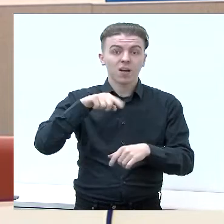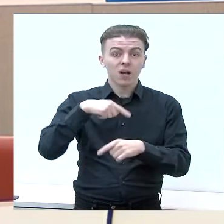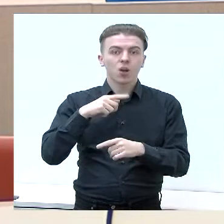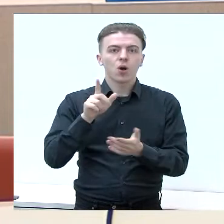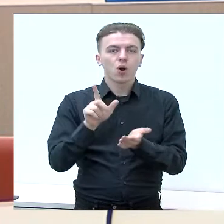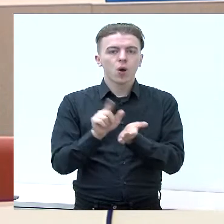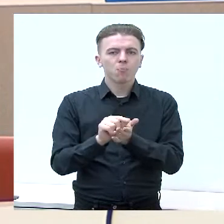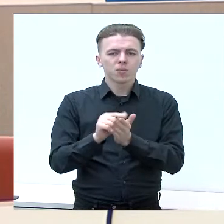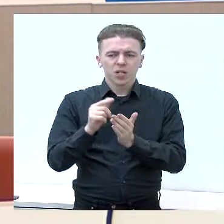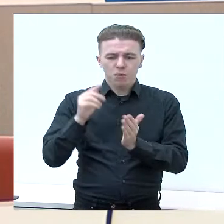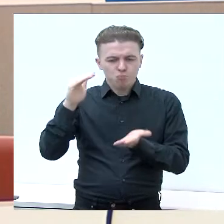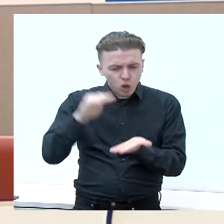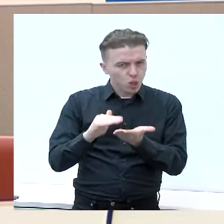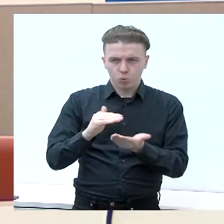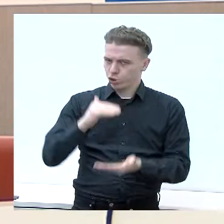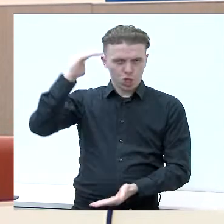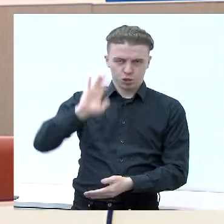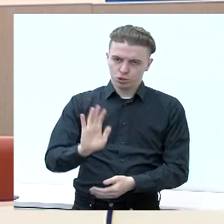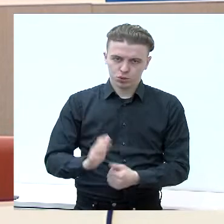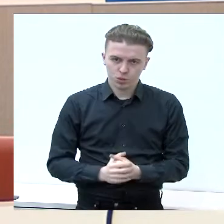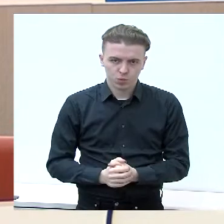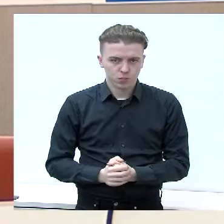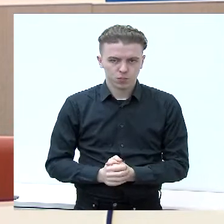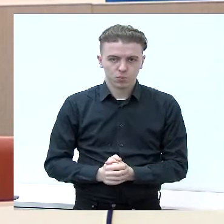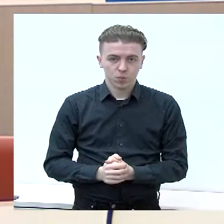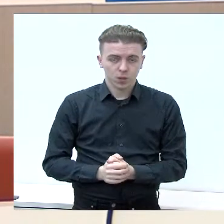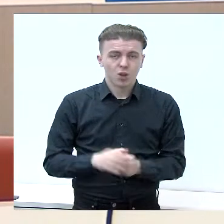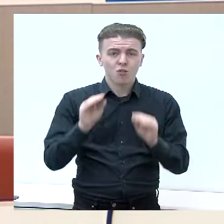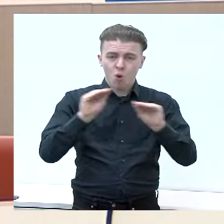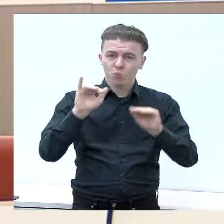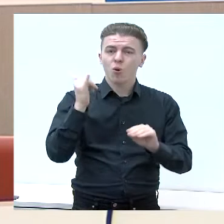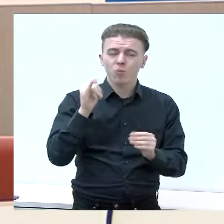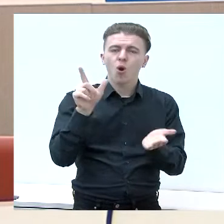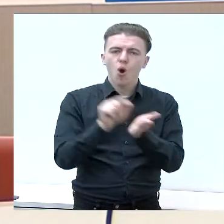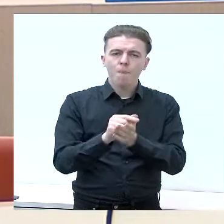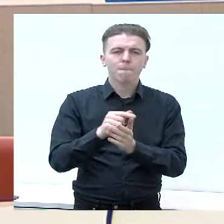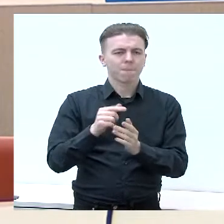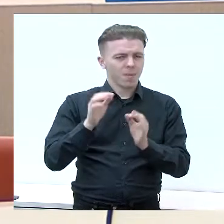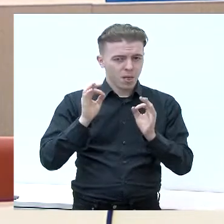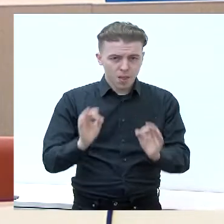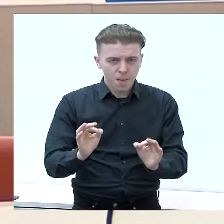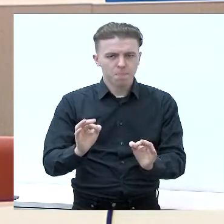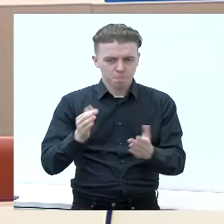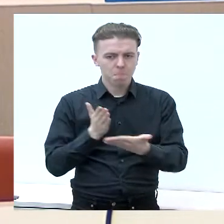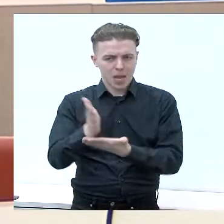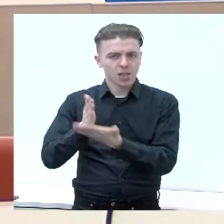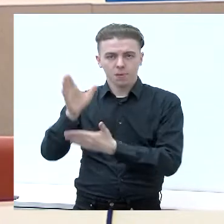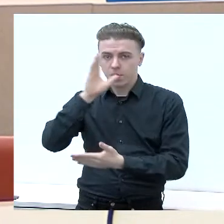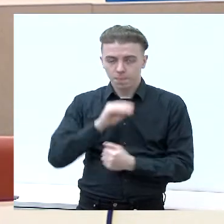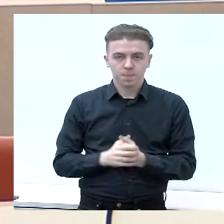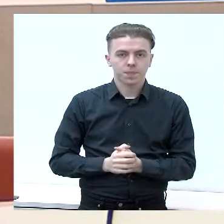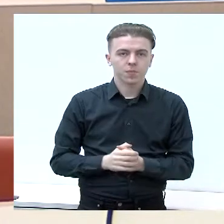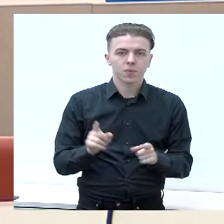o ne viena didžiausių. Mokymo kokybėje turi būti efektyvi, prieeinama. Skatinimas kultūrinis lavinimas,